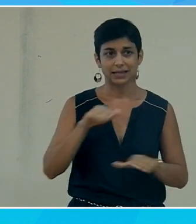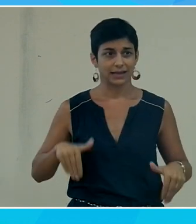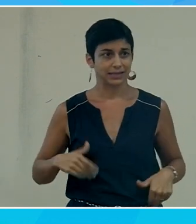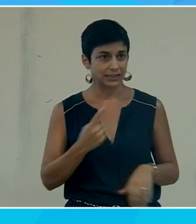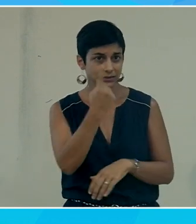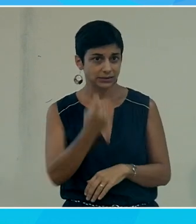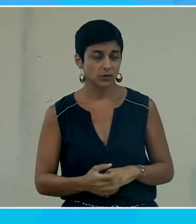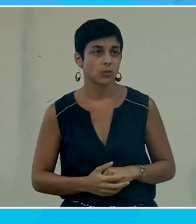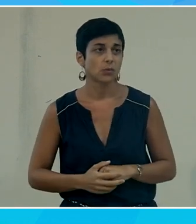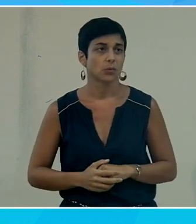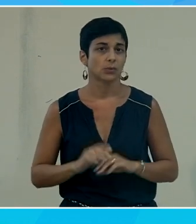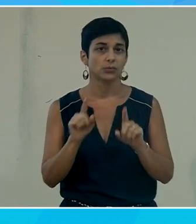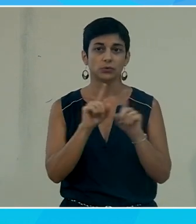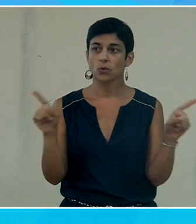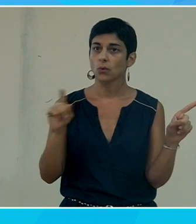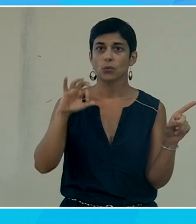oui non